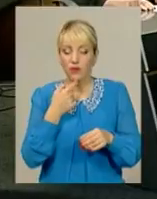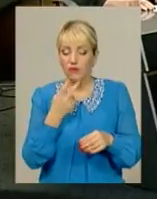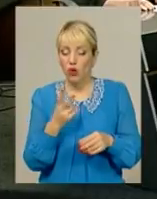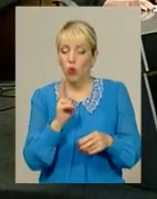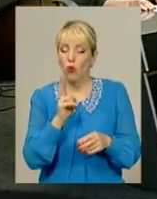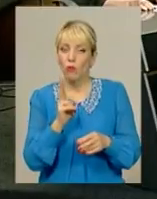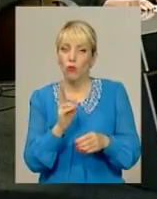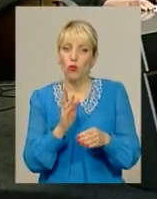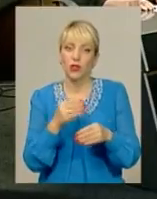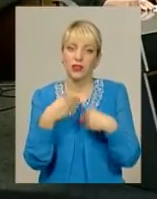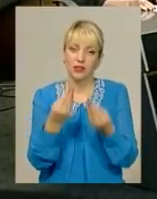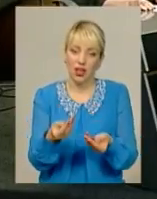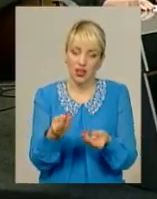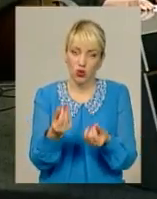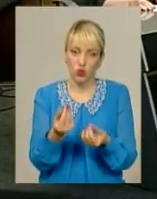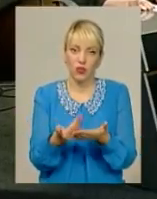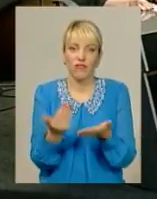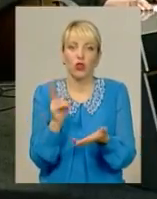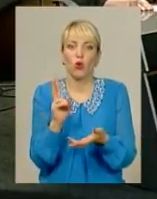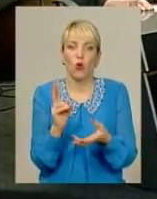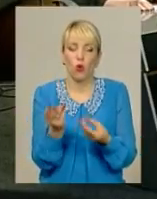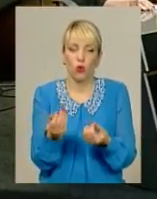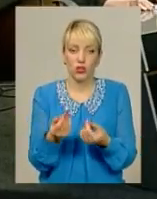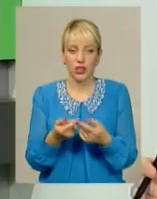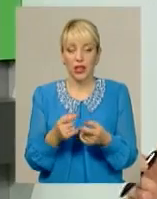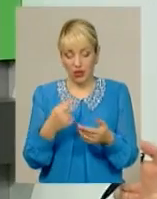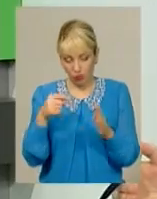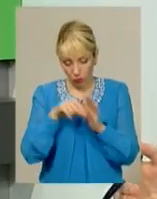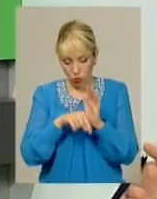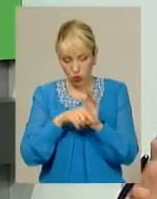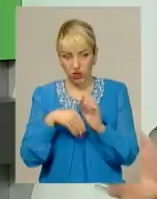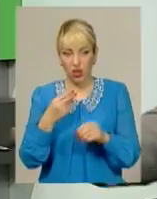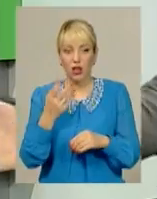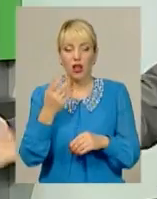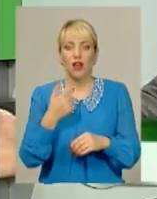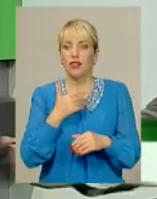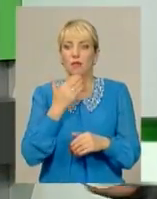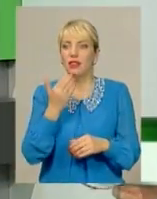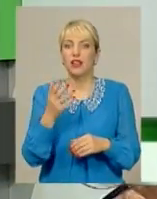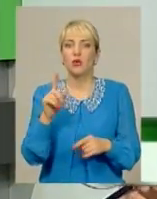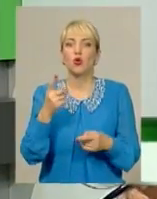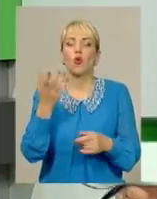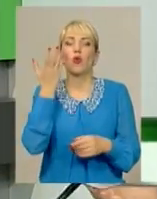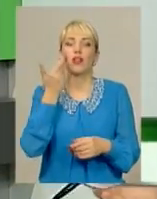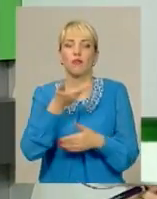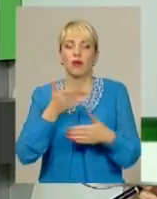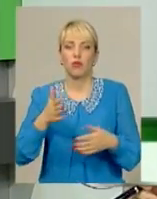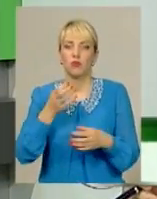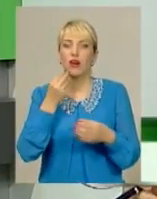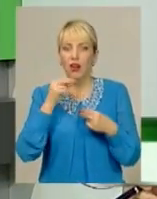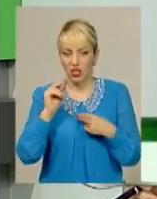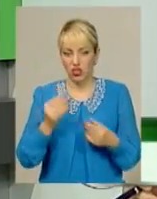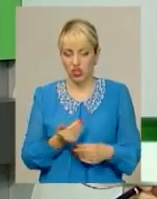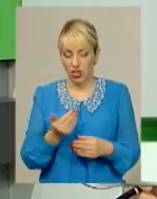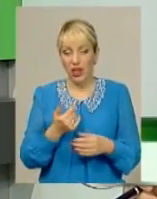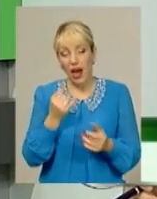від кого прийшли кошти. І задавати питання вже по суті, не задавати, коли нам почне жити краще, але чому ви показуєте такі цифри? Тобто від